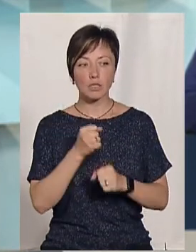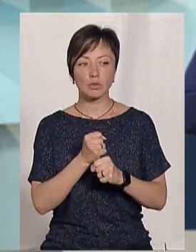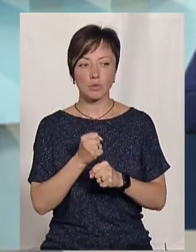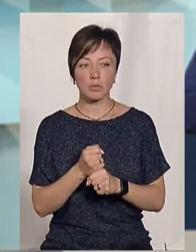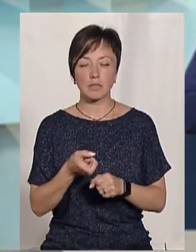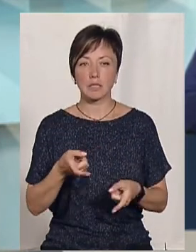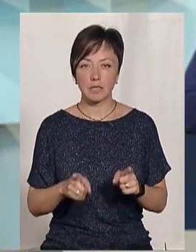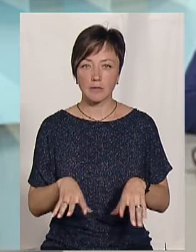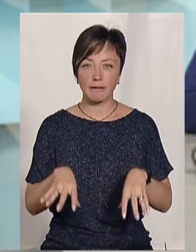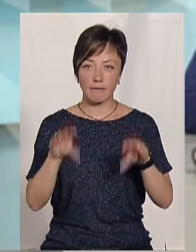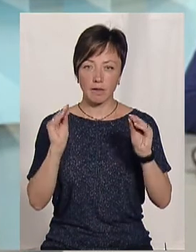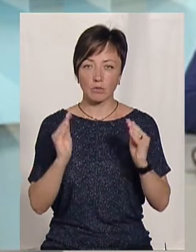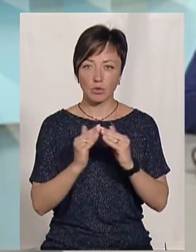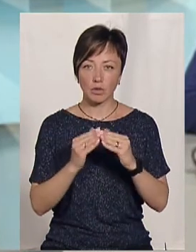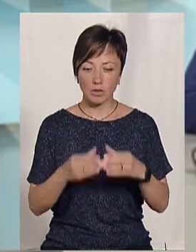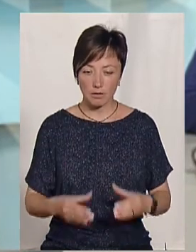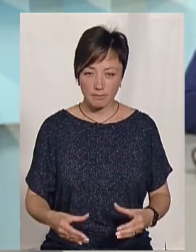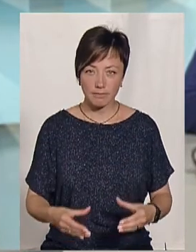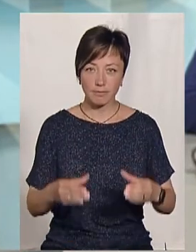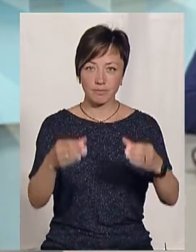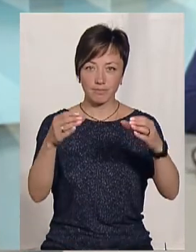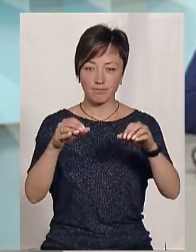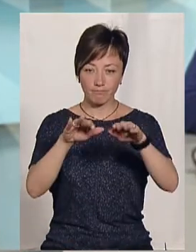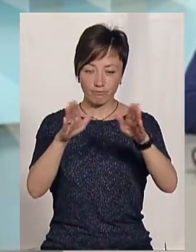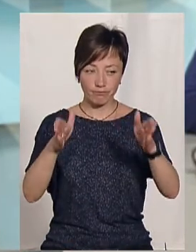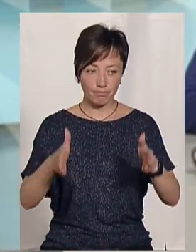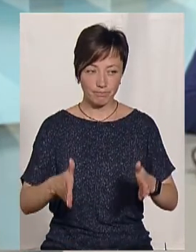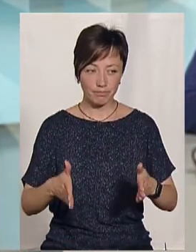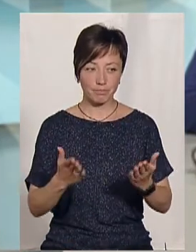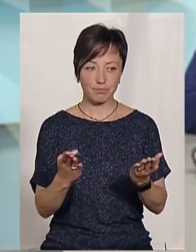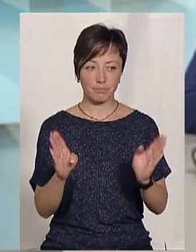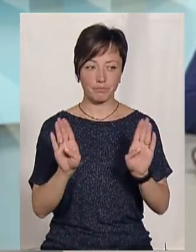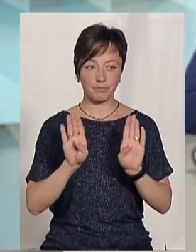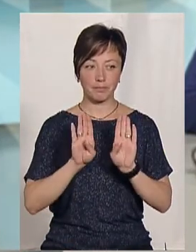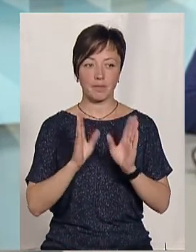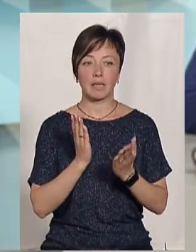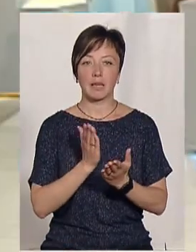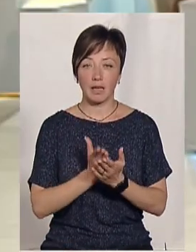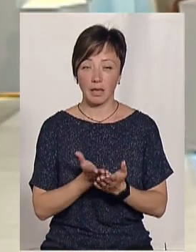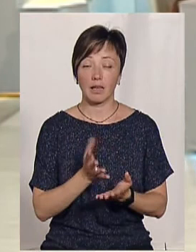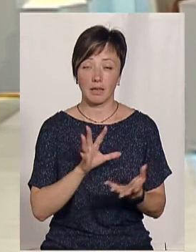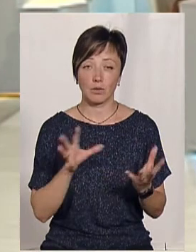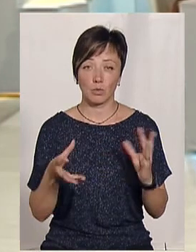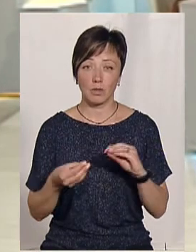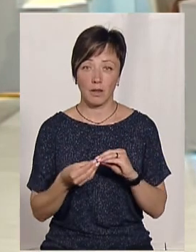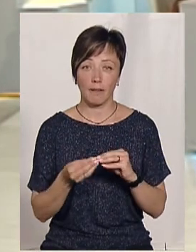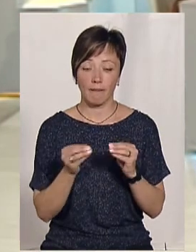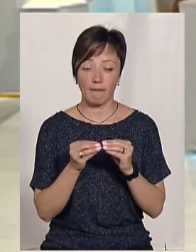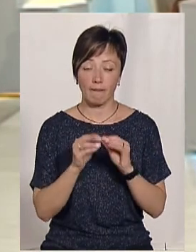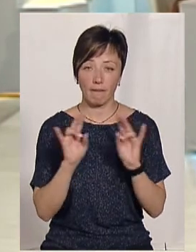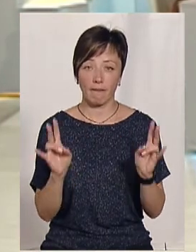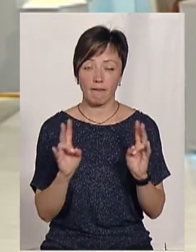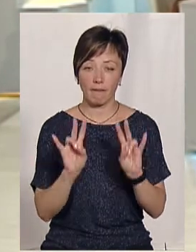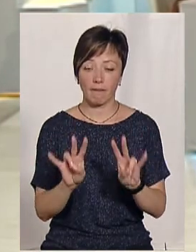дійсно, цей весь будинок, він всю шубу одівся, то є ефект, є, утримується